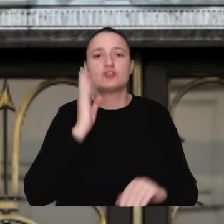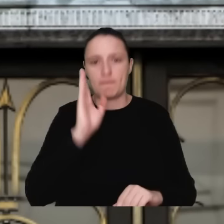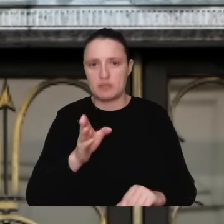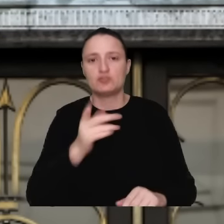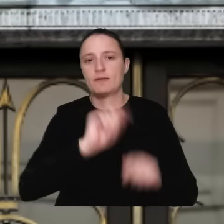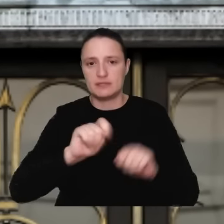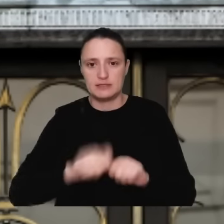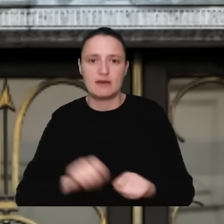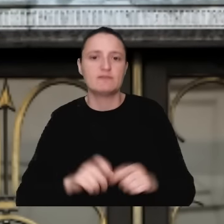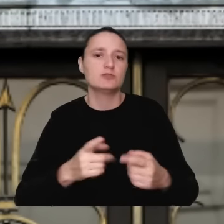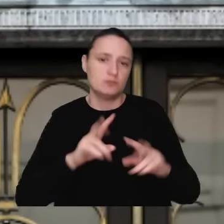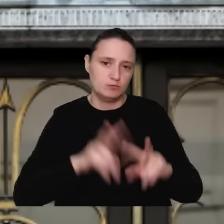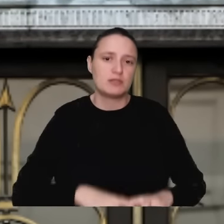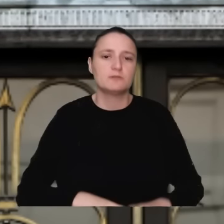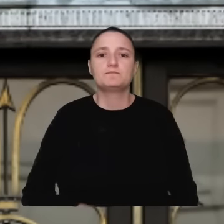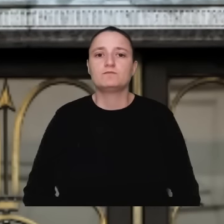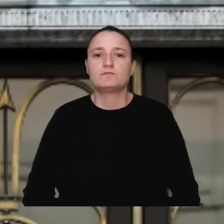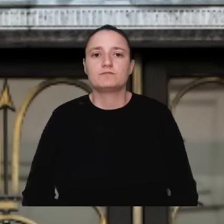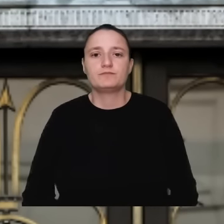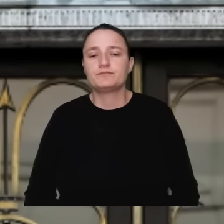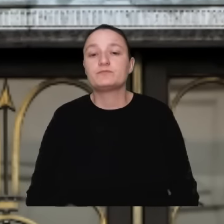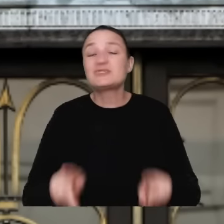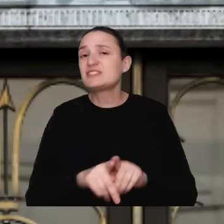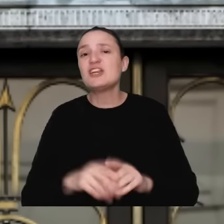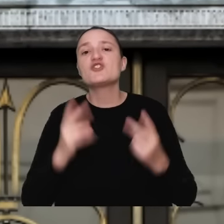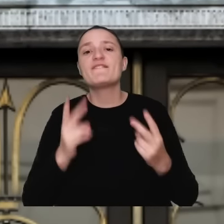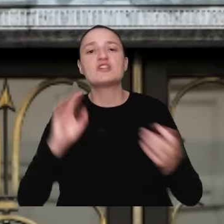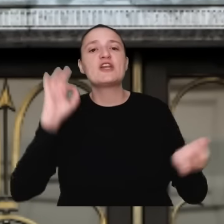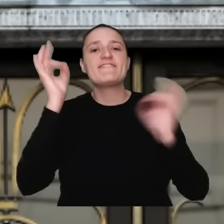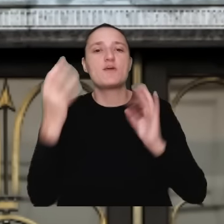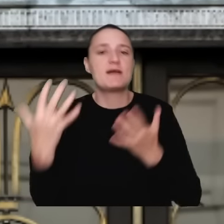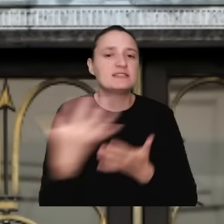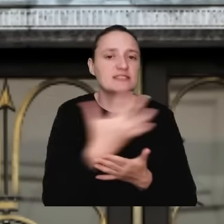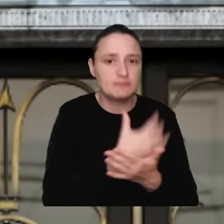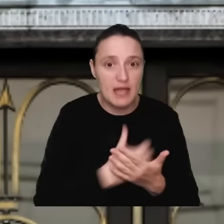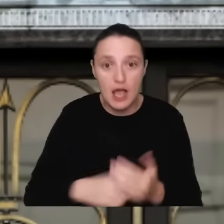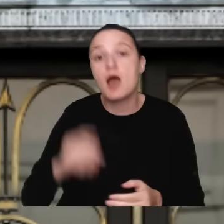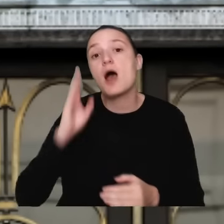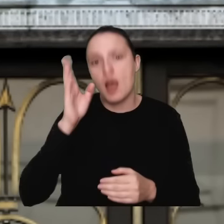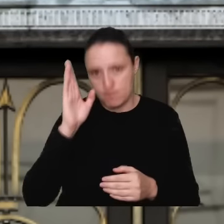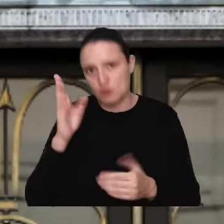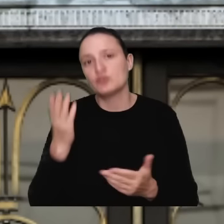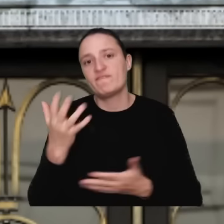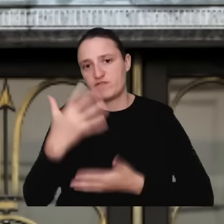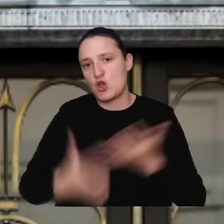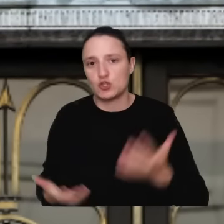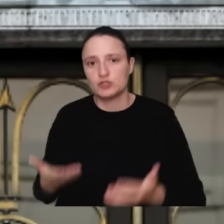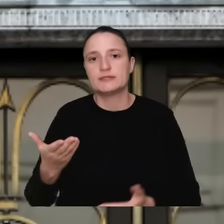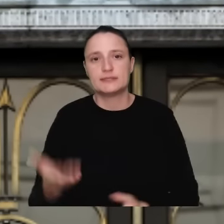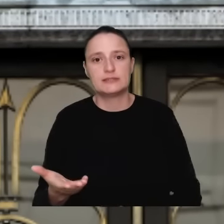badania, a przede wszystkim gromadzenia informacji po to, aby móc zrobić z nich odpowiedni użytek